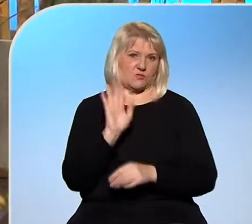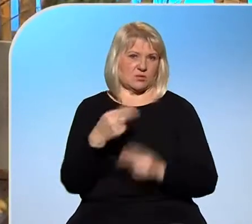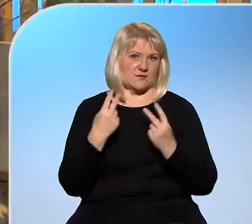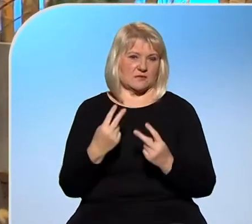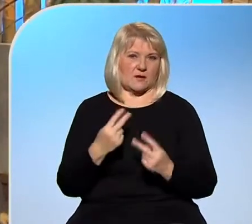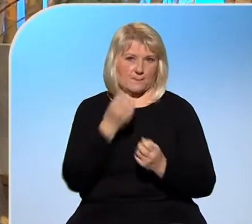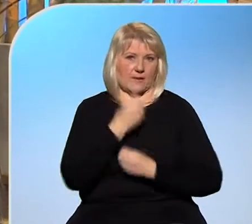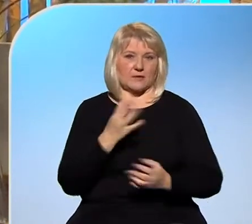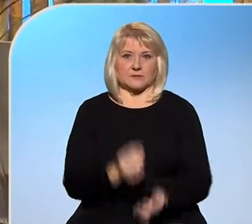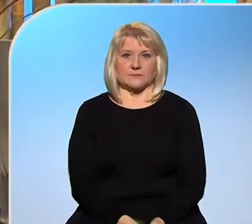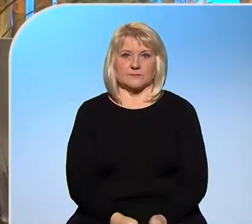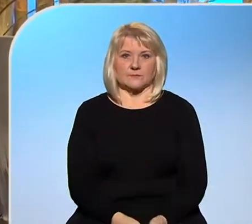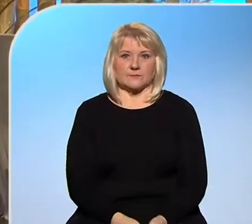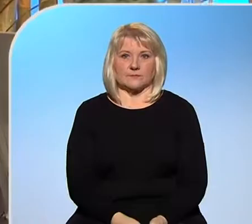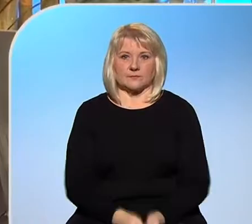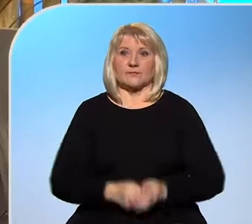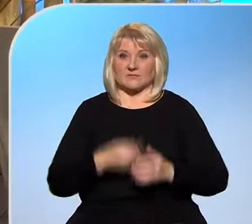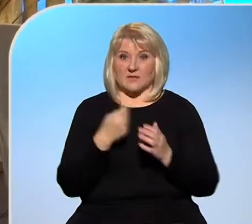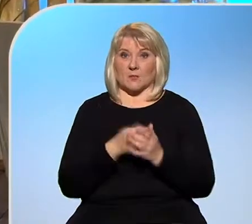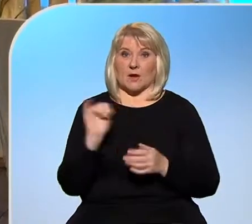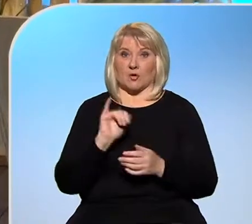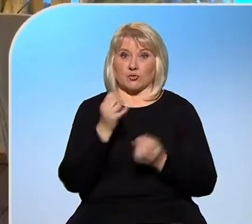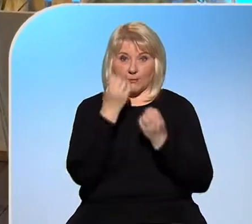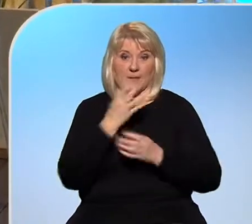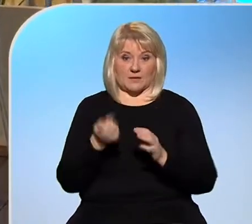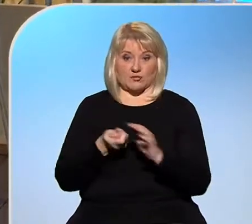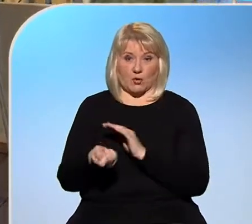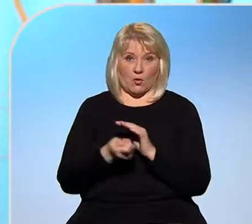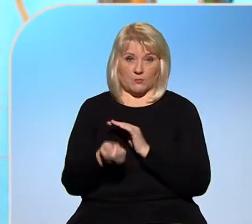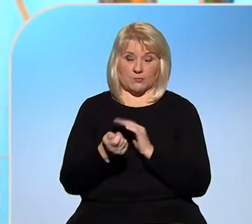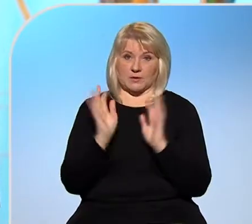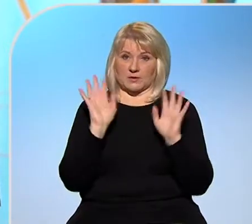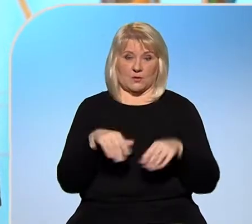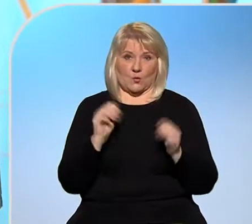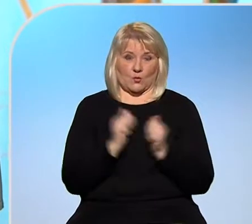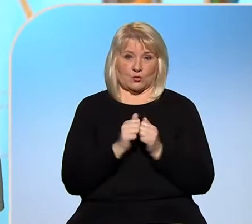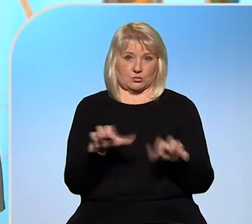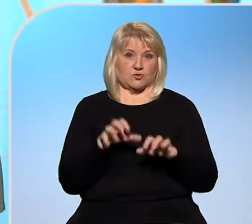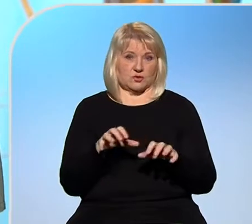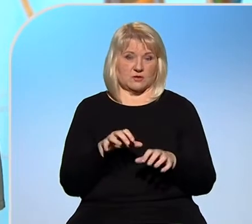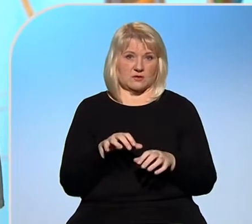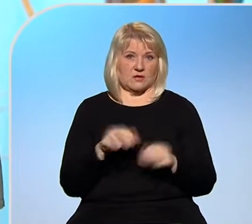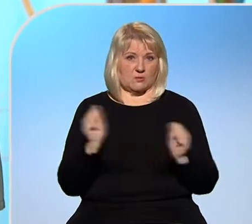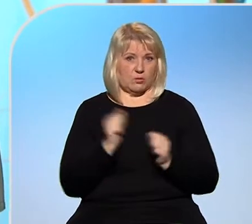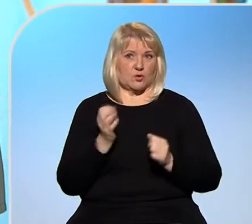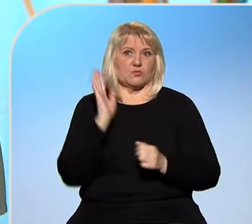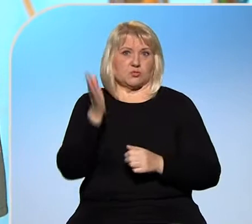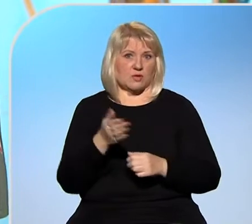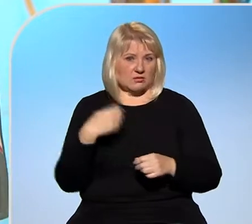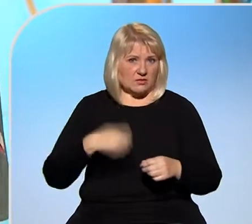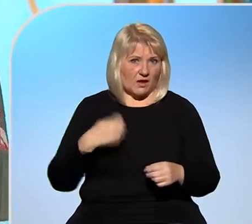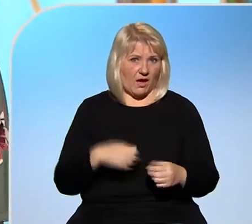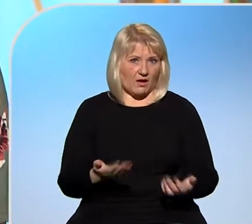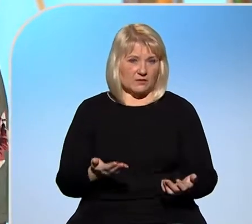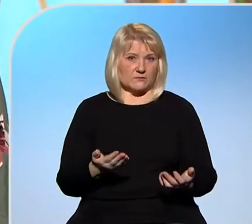já si myslím, že všichni, kdo topí na plynový kotle, tak jsou orosení a vlastně bojí se, co bude. Je možné třeba